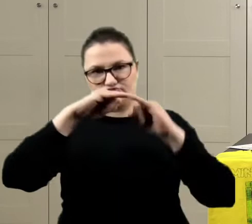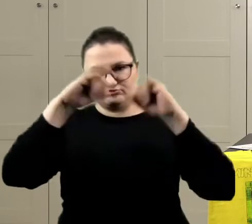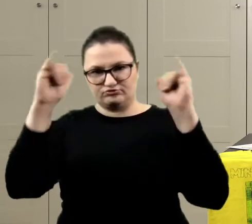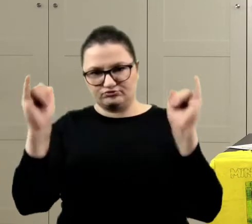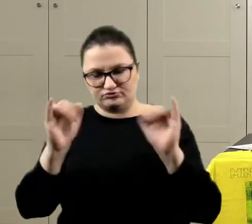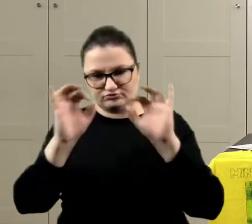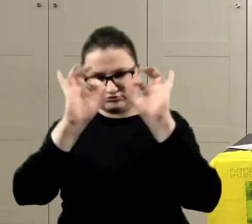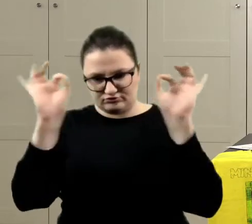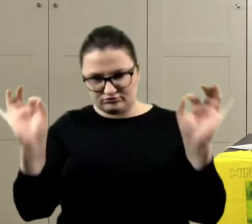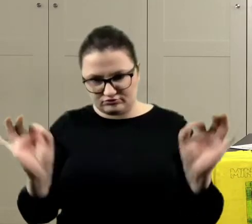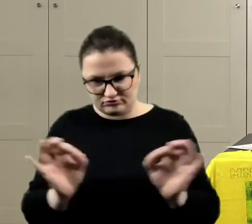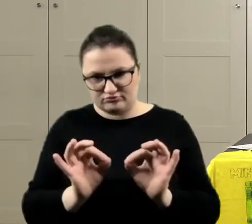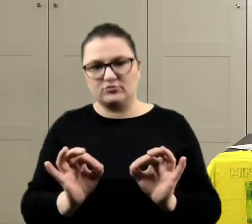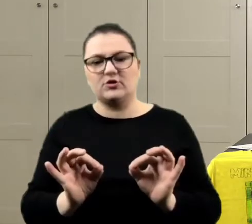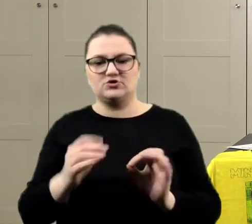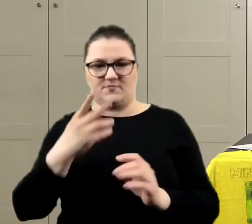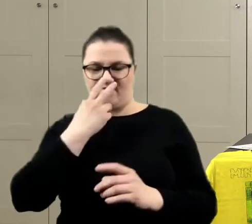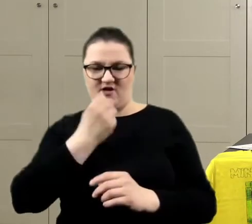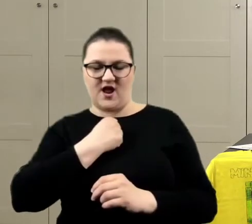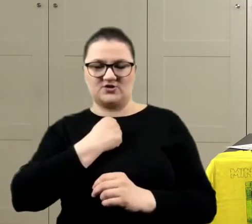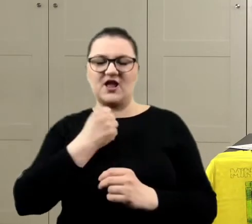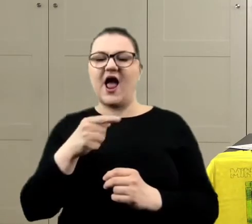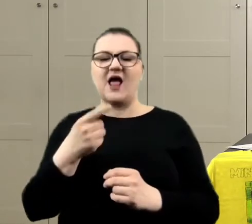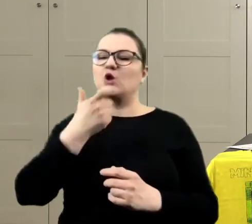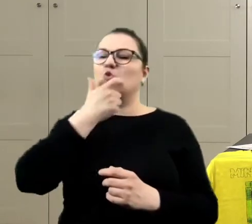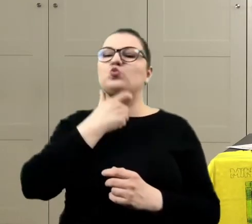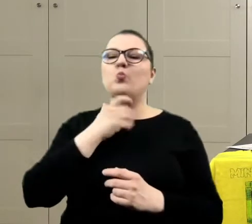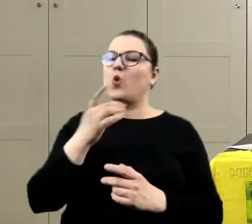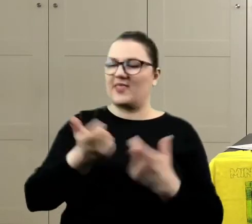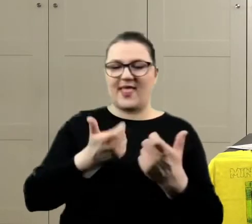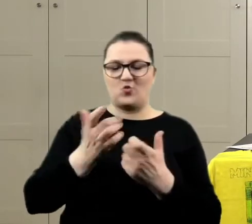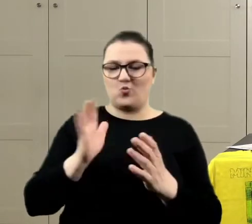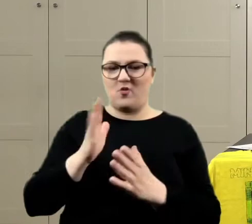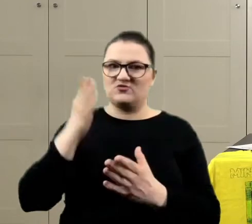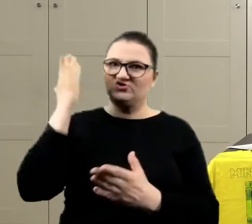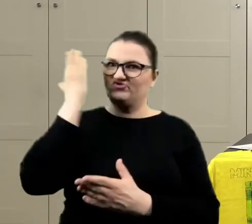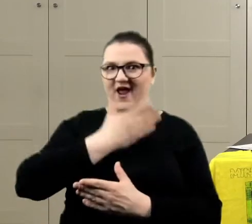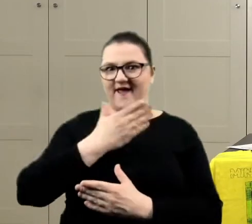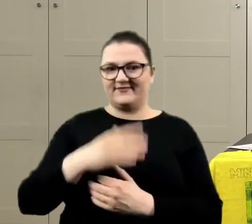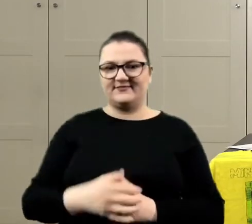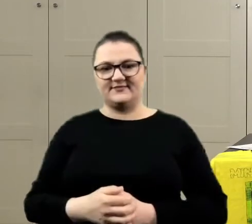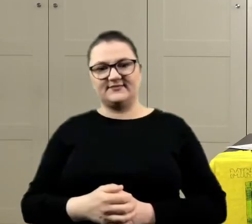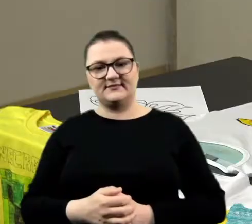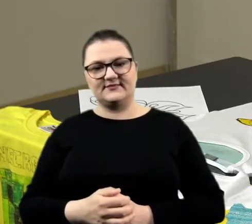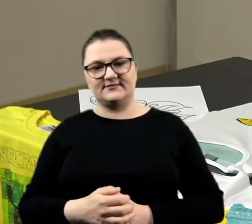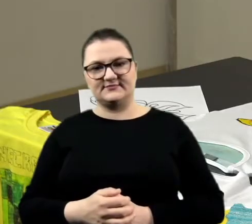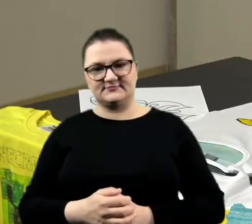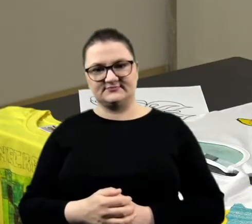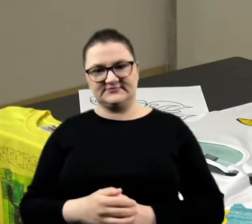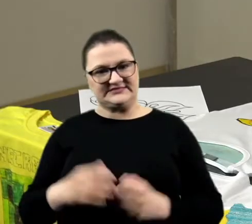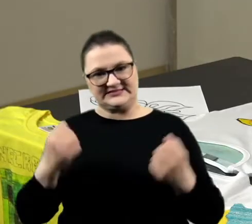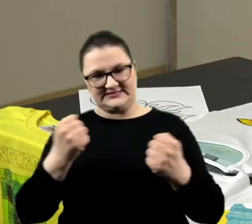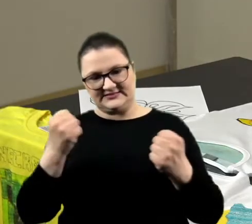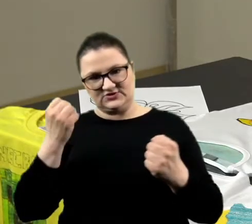Tylko uważaj, żeby właśnie nie za grubo zrobić, bo wtedy nam się zrobi bardzo czarny. specjalnie. Bo wtedy nam się zrobi taki, wiesz,